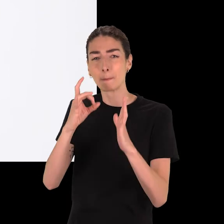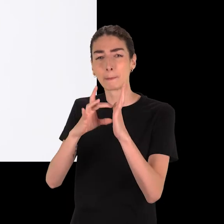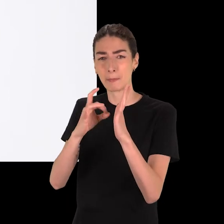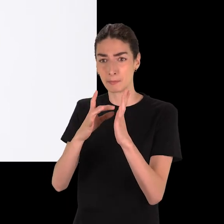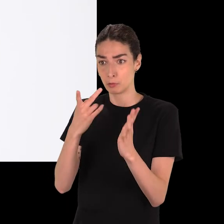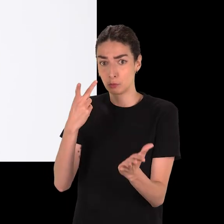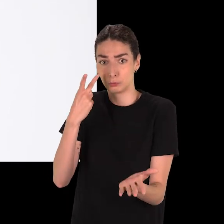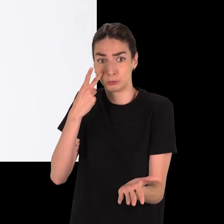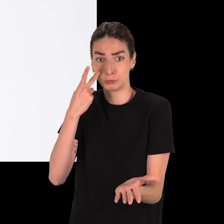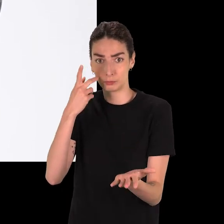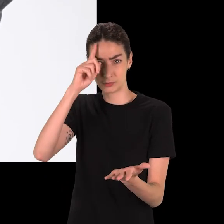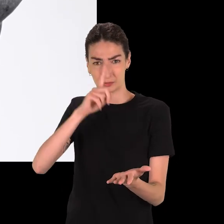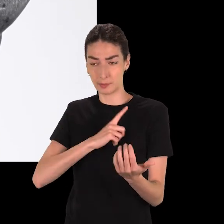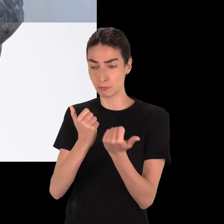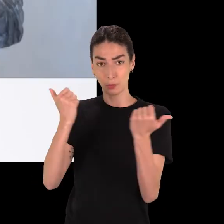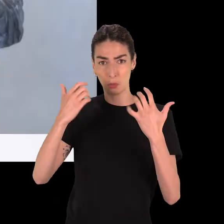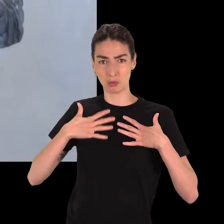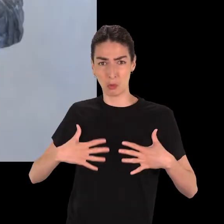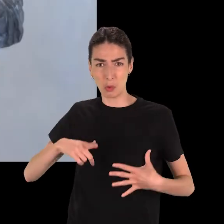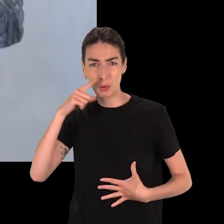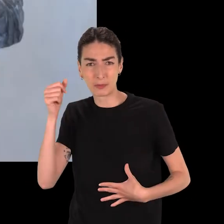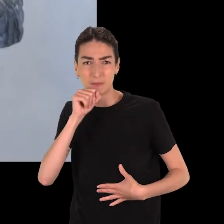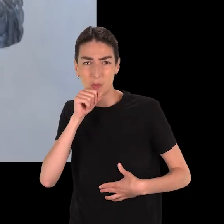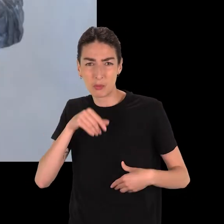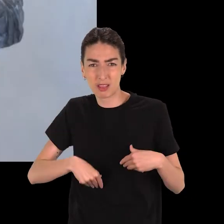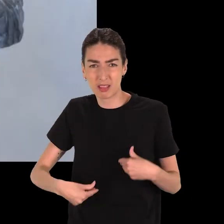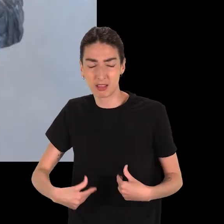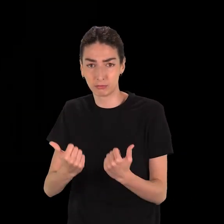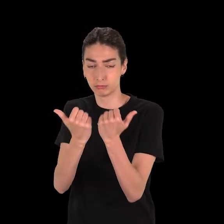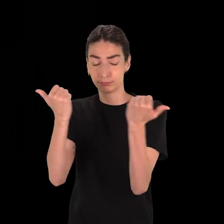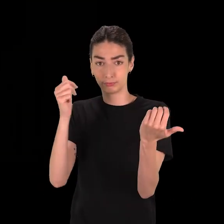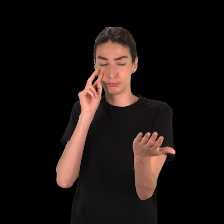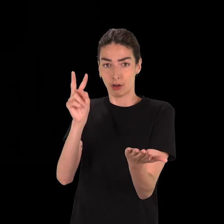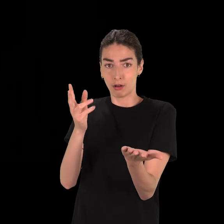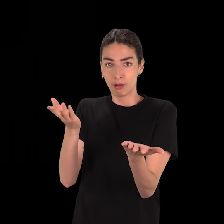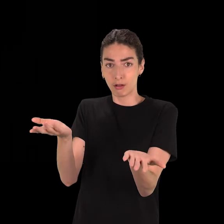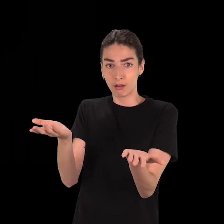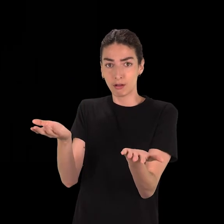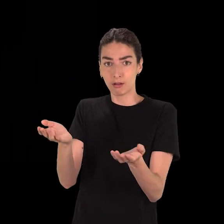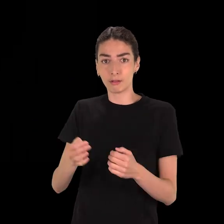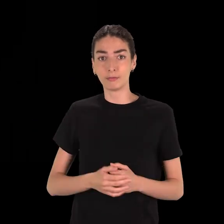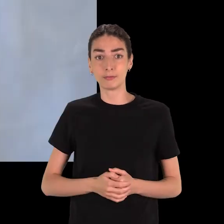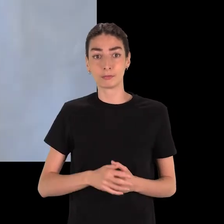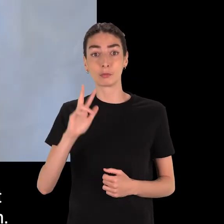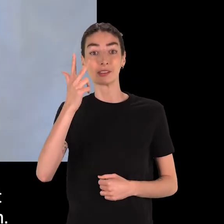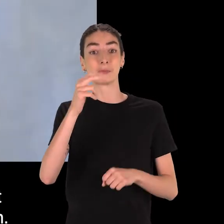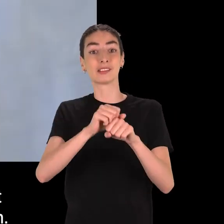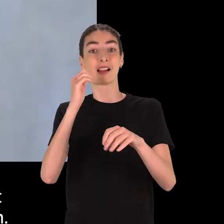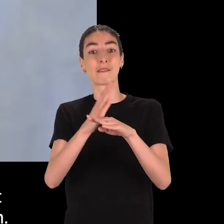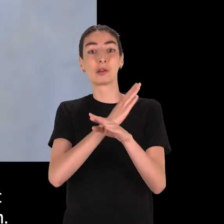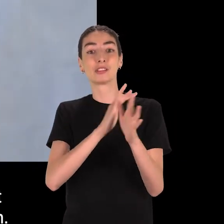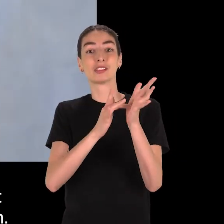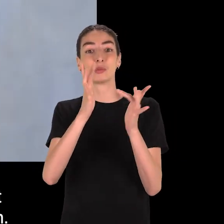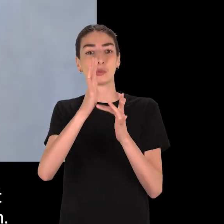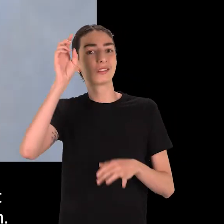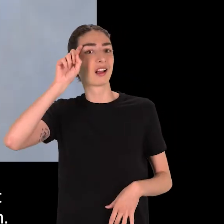D'ailleurs, l'utilisation d'un marbre luxueux contraste volontairement avec le sujet représenté, un vieillard dont le corps s'affaisse. Ce type